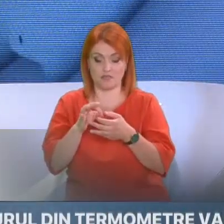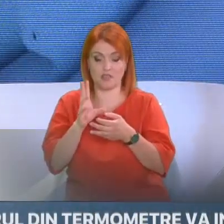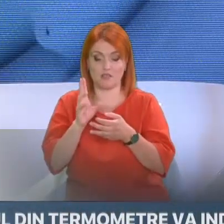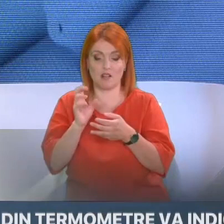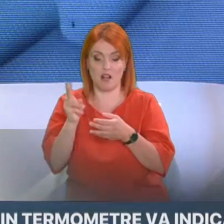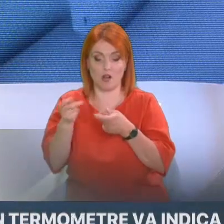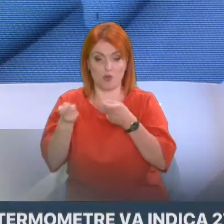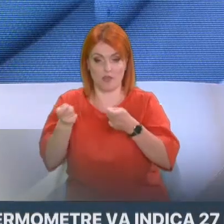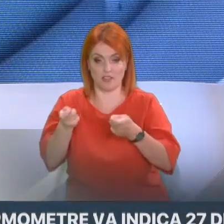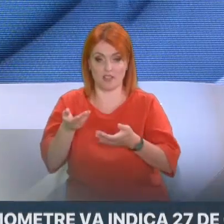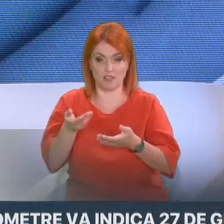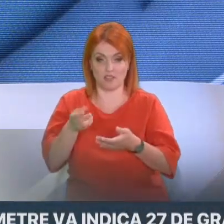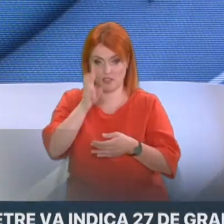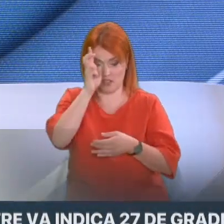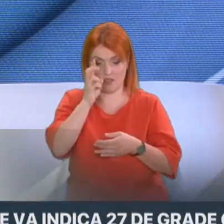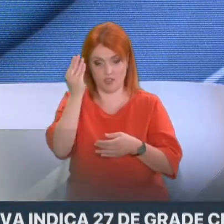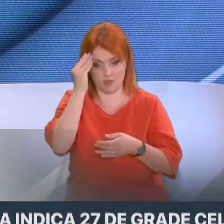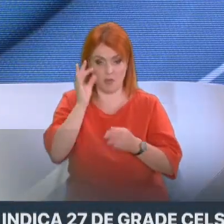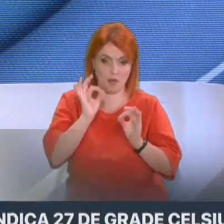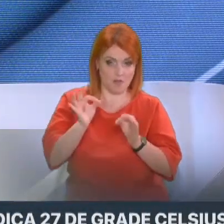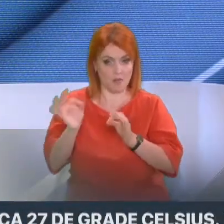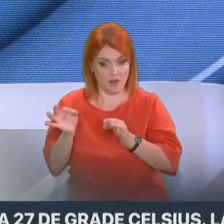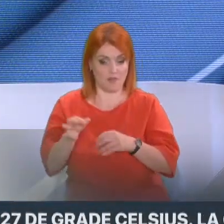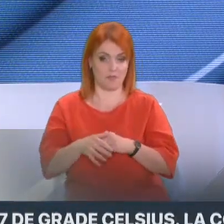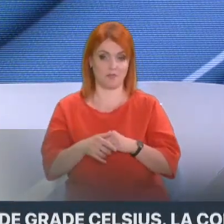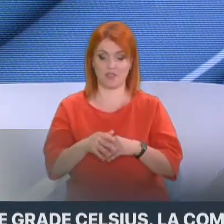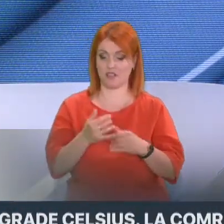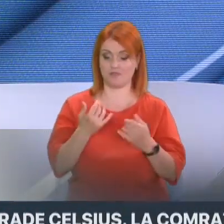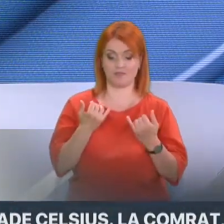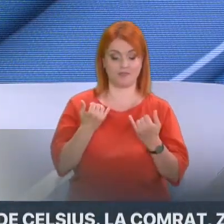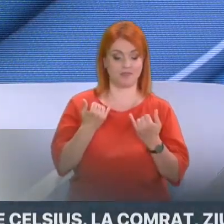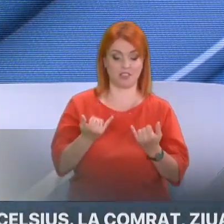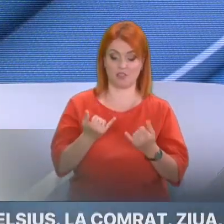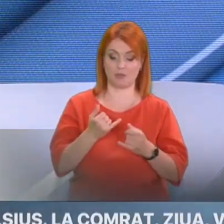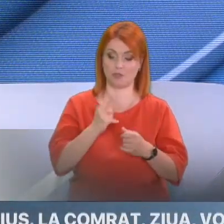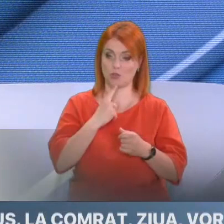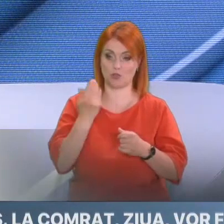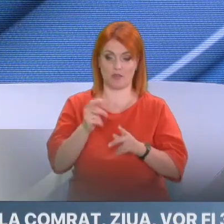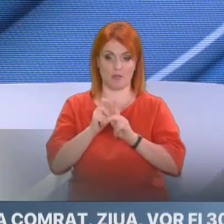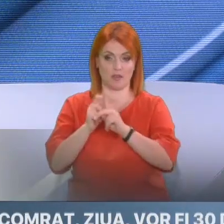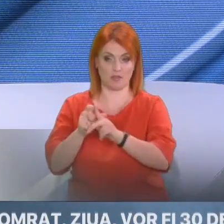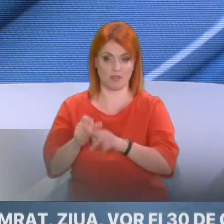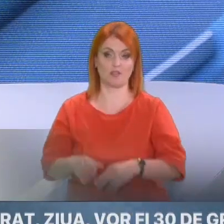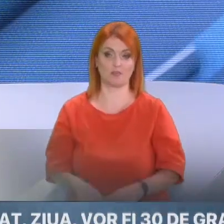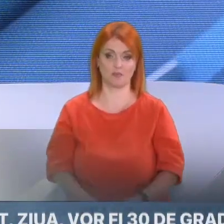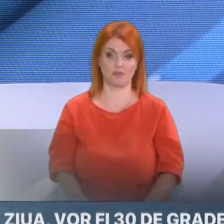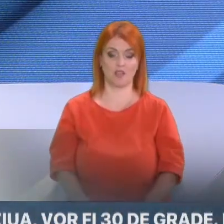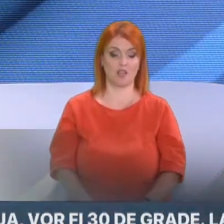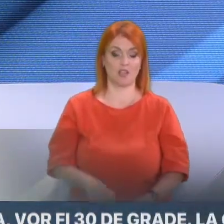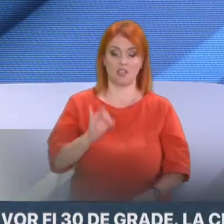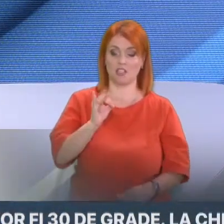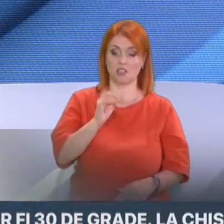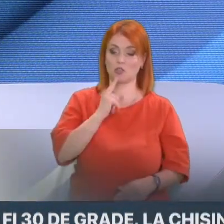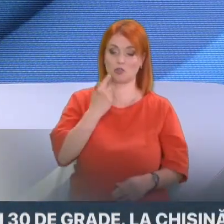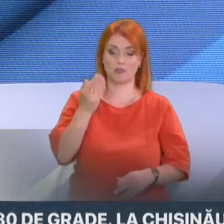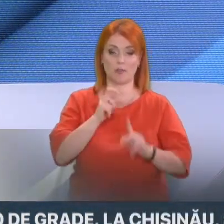este foarte greu să vorbesc acum despre atmosfera care persistă în interiorul partidului